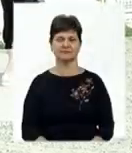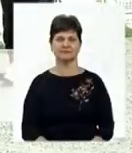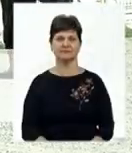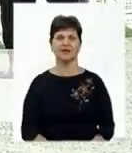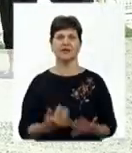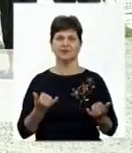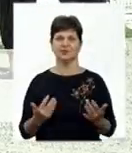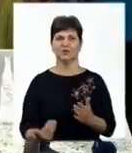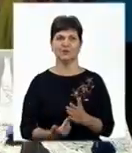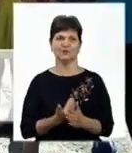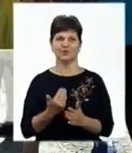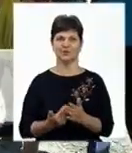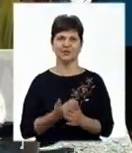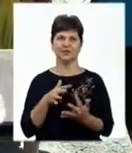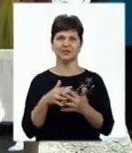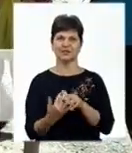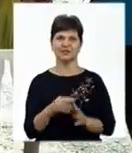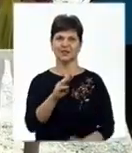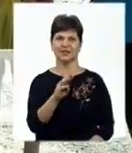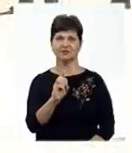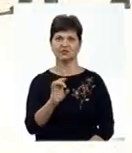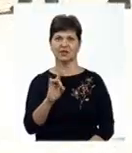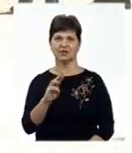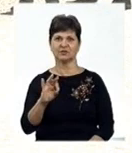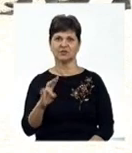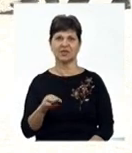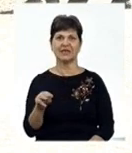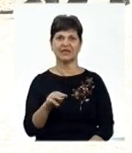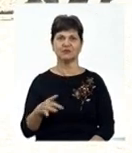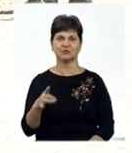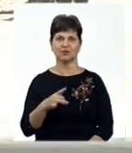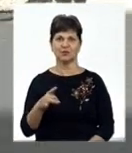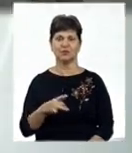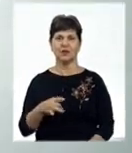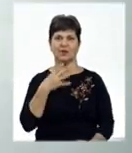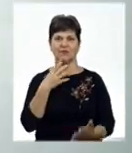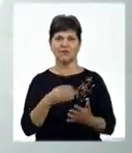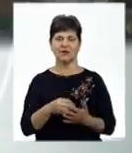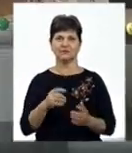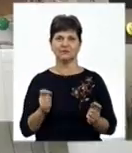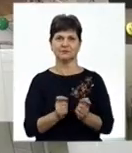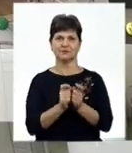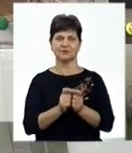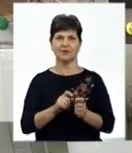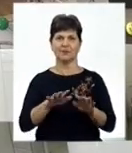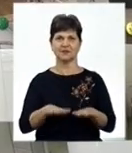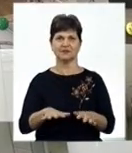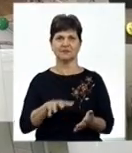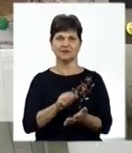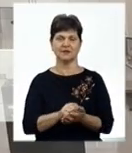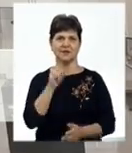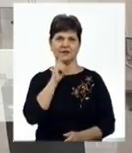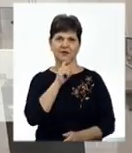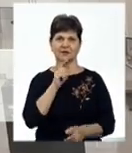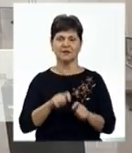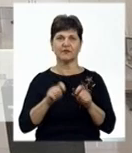Сьогодні у випуску. У селі Шершні Тивріського району власники паїв конфліктують з місцевим орендарем. На Вінниччині відкрили притулок